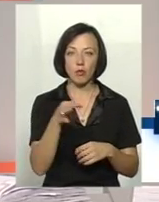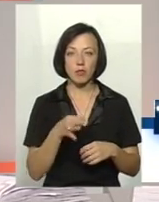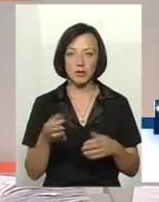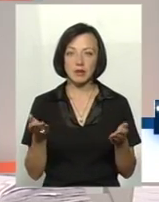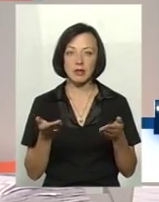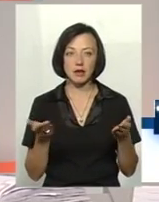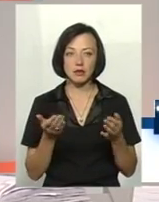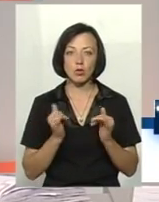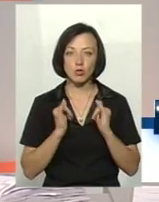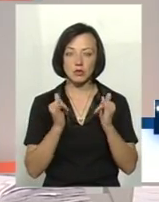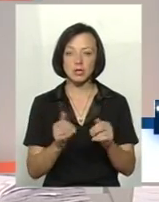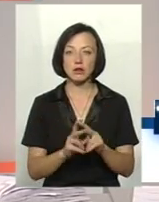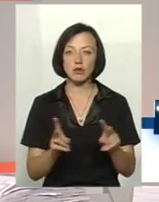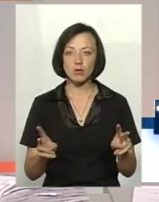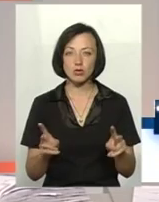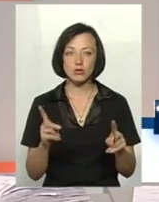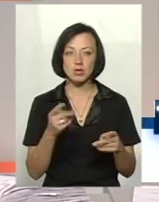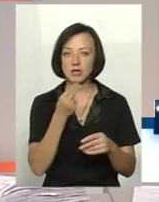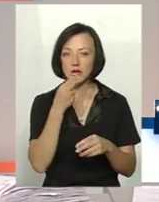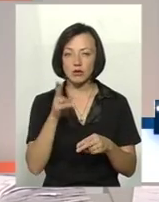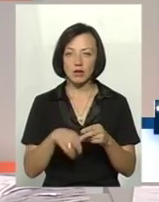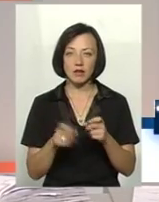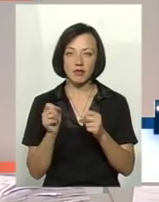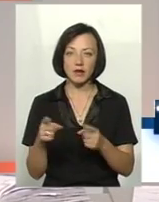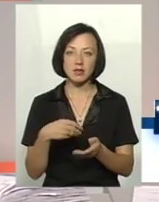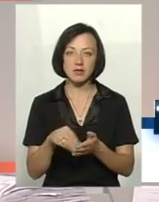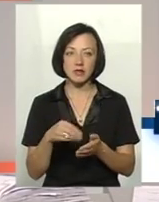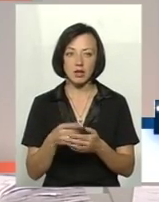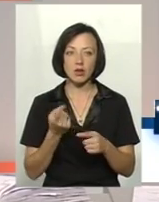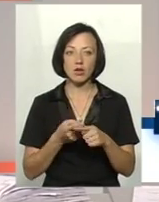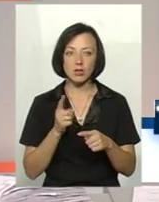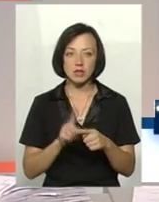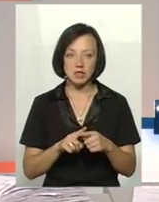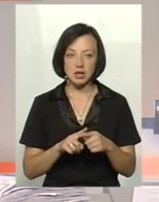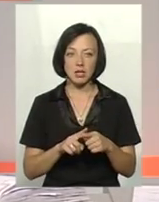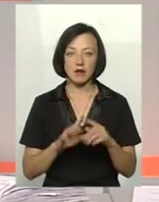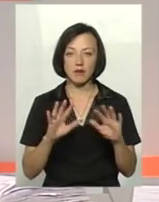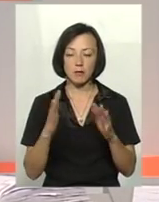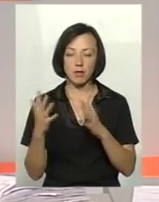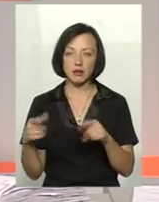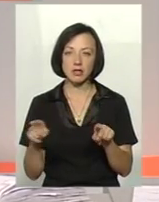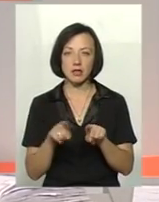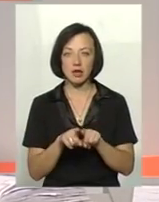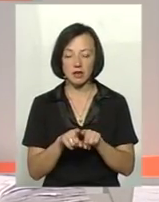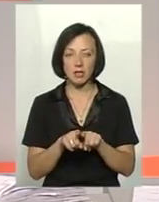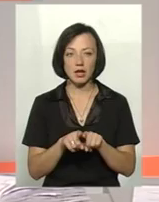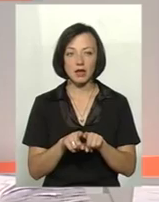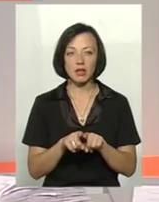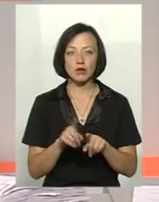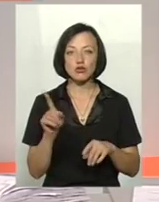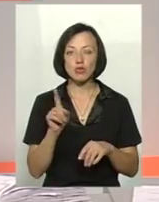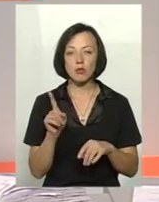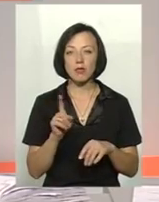десь, значить, угостили когось, а потім щось не доїли, викинули свиня. Оце вже спорядичні випадки. Тобто, так, щоб